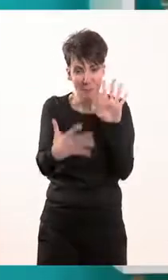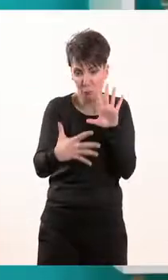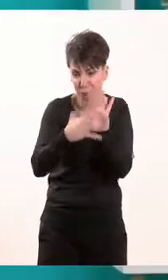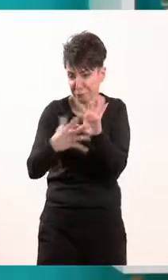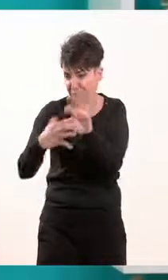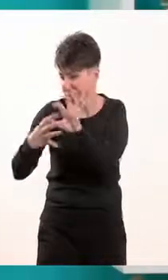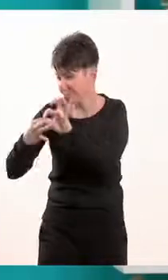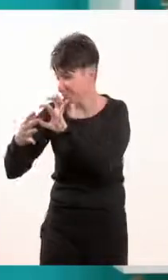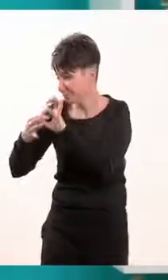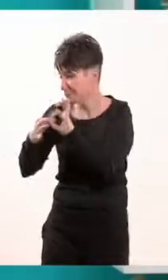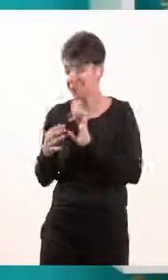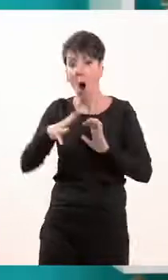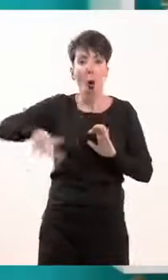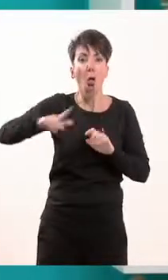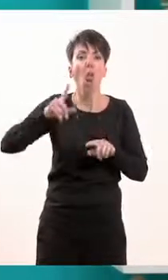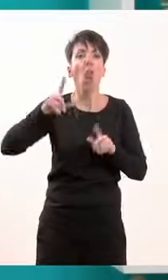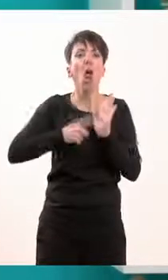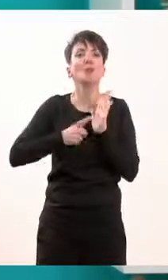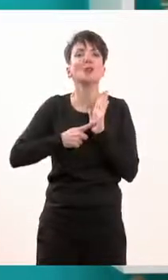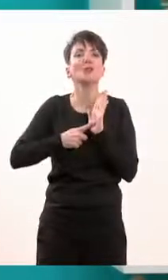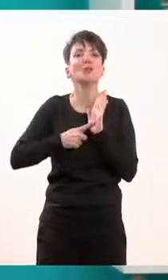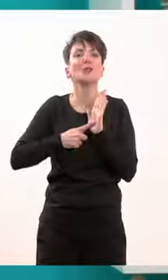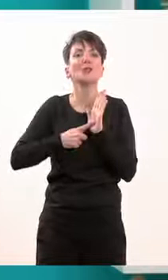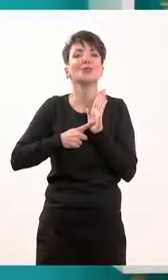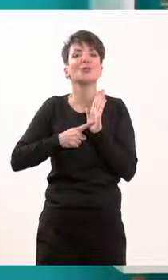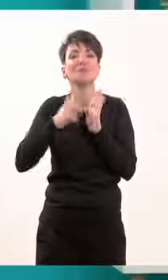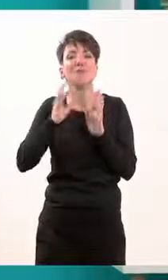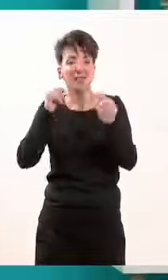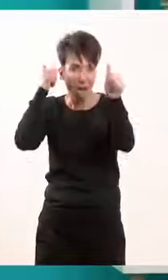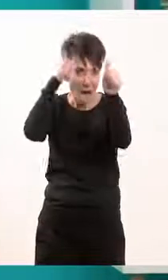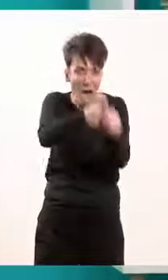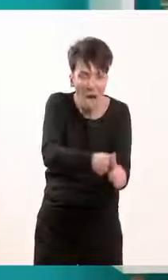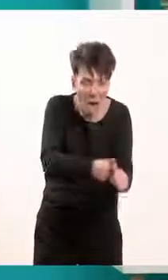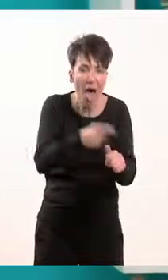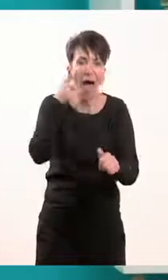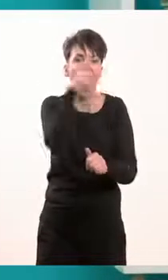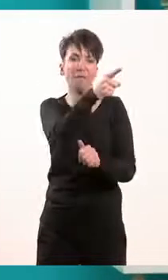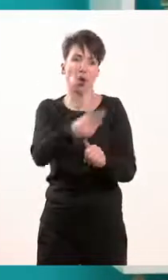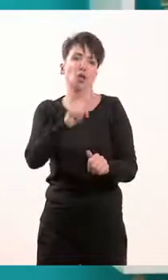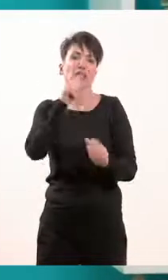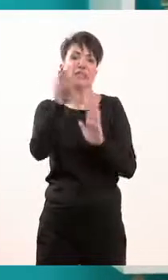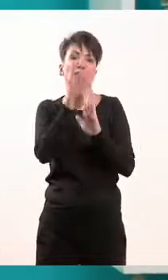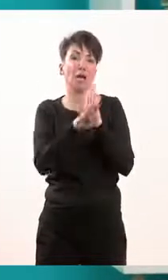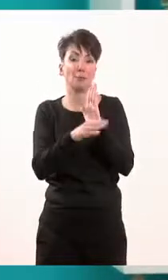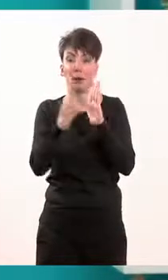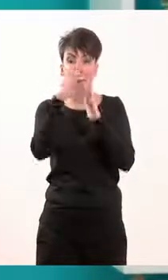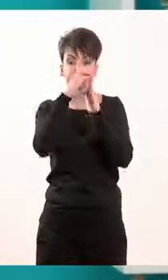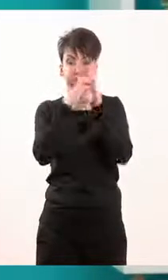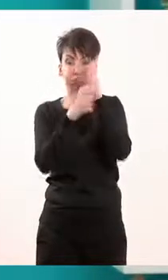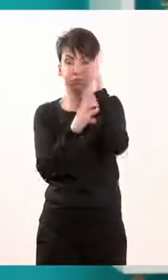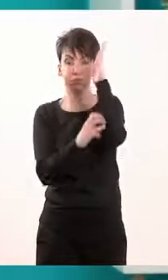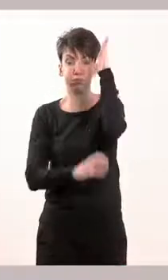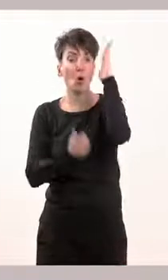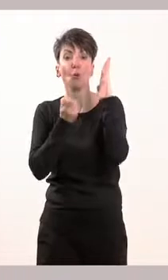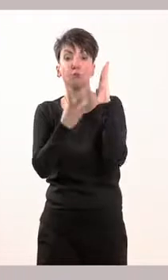Στο ελληνικό σύνταγμα. Ξέρετε, παιδιά, πόσα άρθρα έχει το ελληνικό σύνταγμα. Μπορείτε να